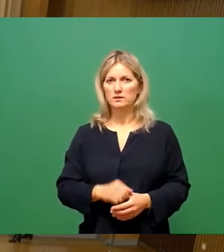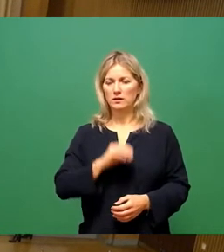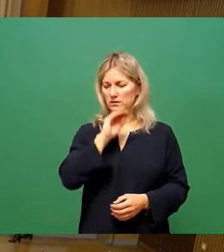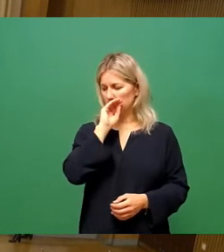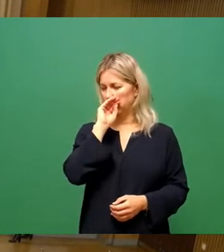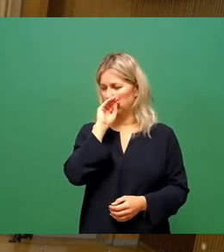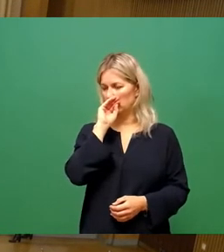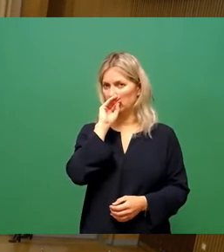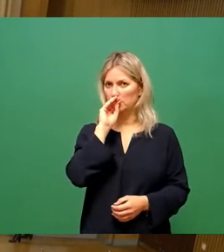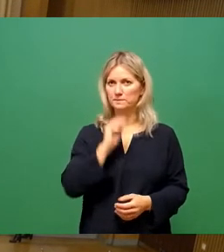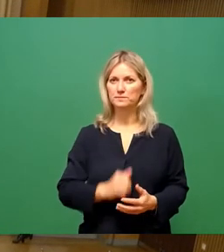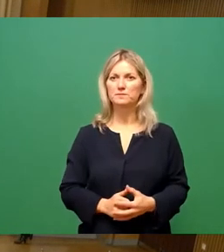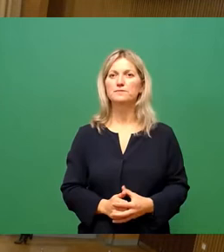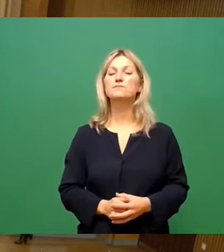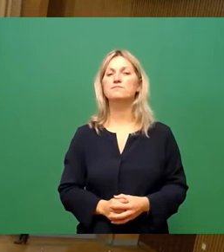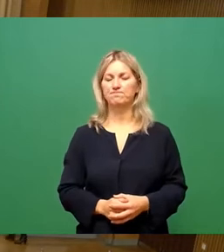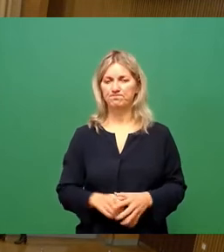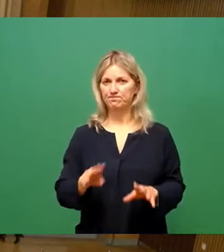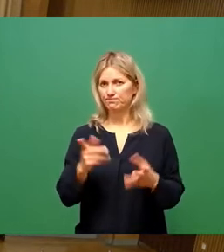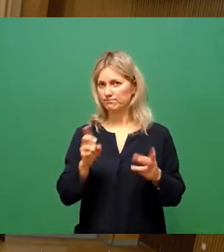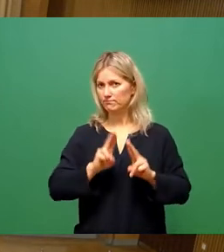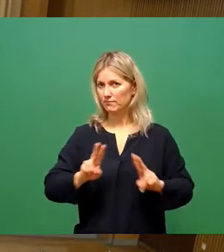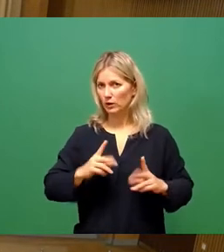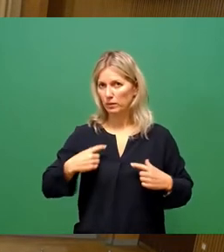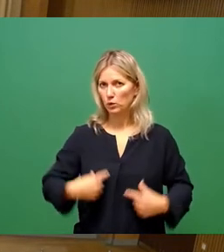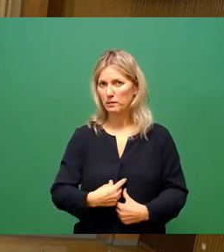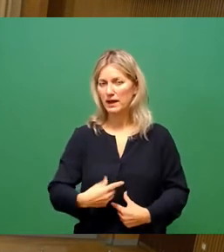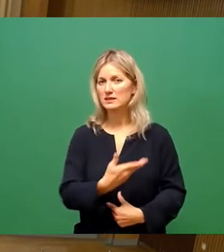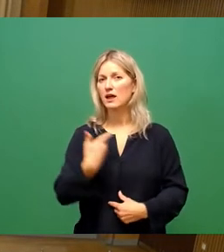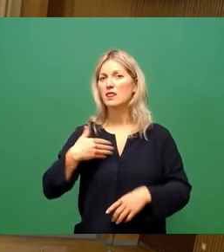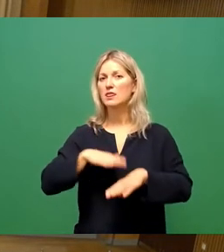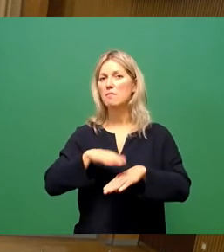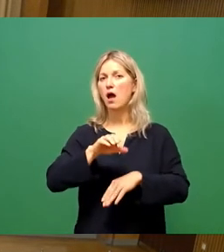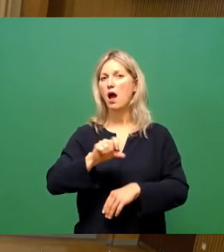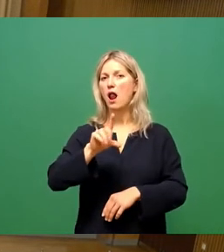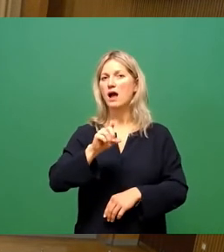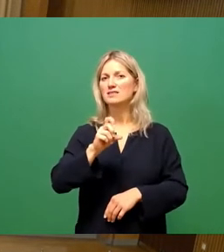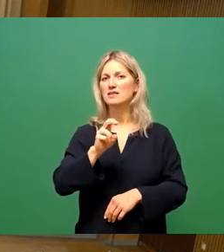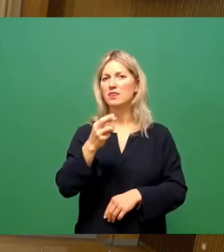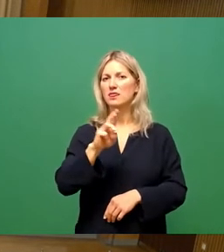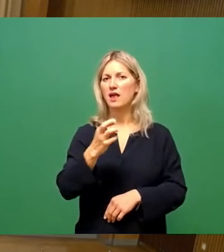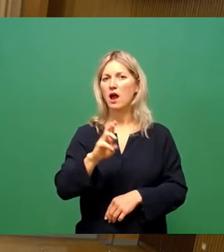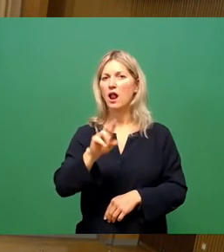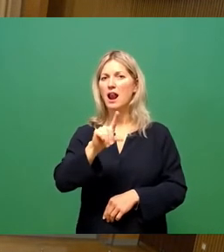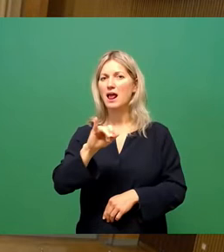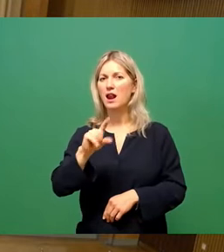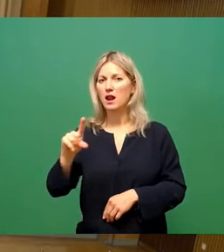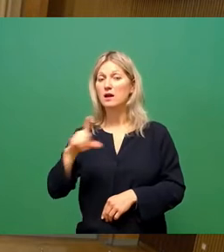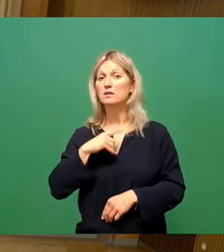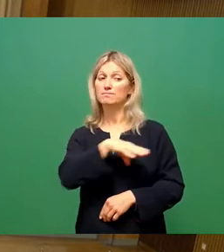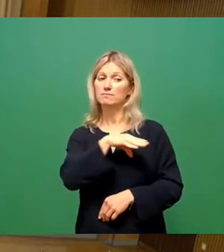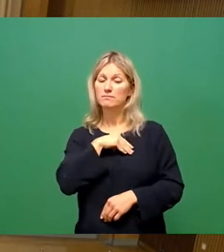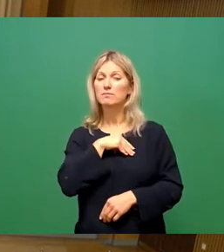Hallo, Herr Bürgermeister. Mein Name ist Alexander Lill und ich engagiere mich mit der Frau Dana Seifert jeden